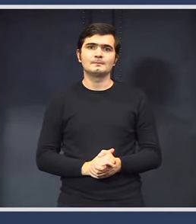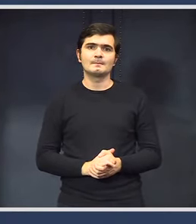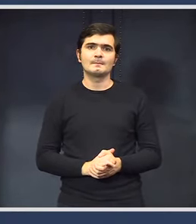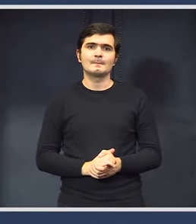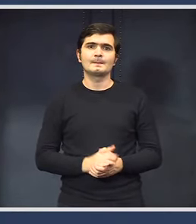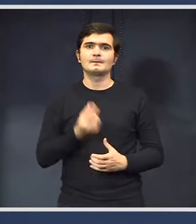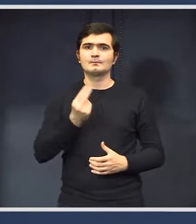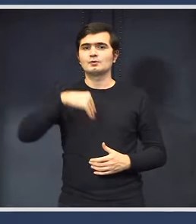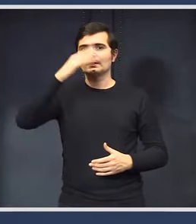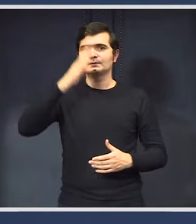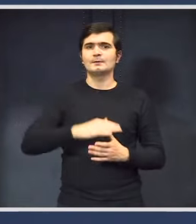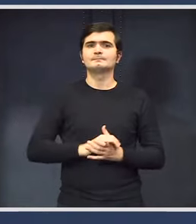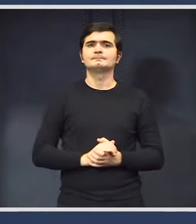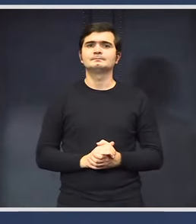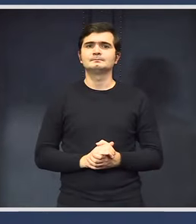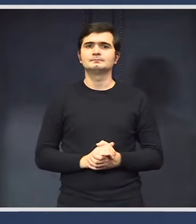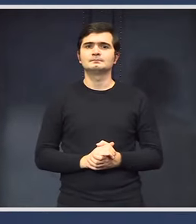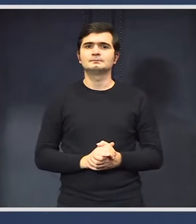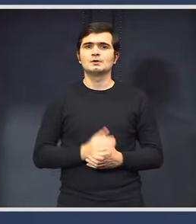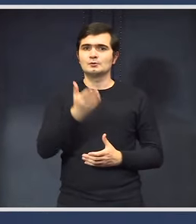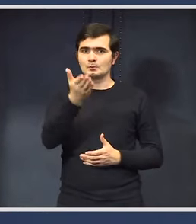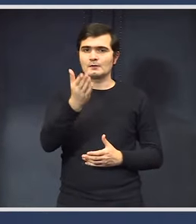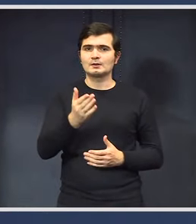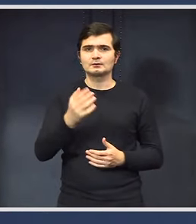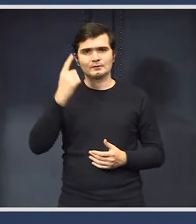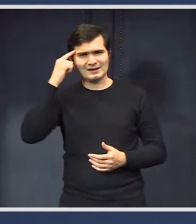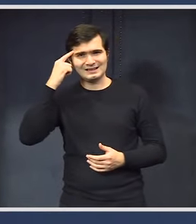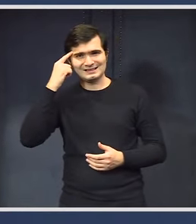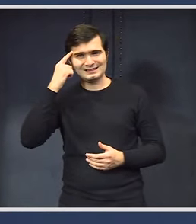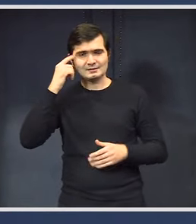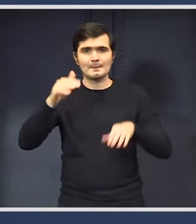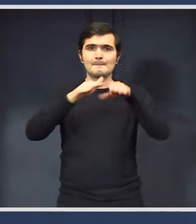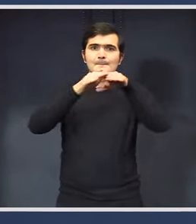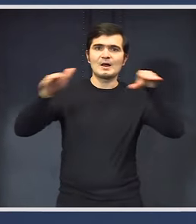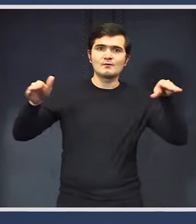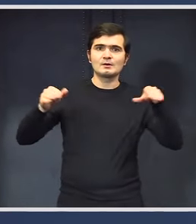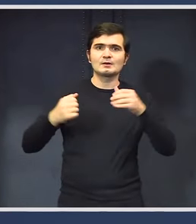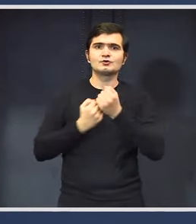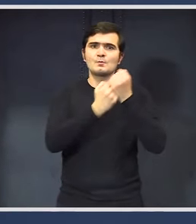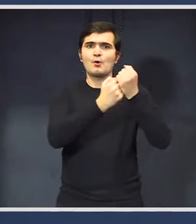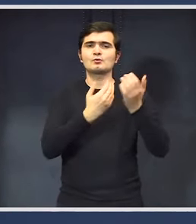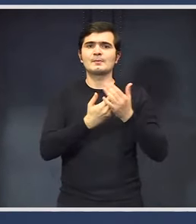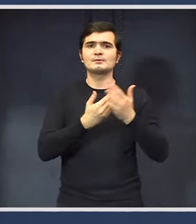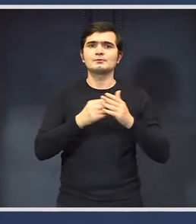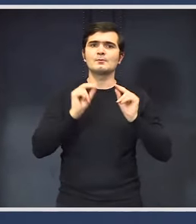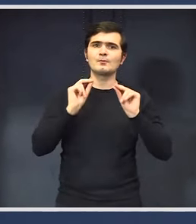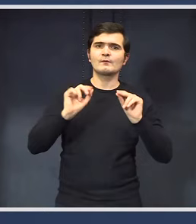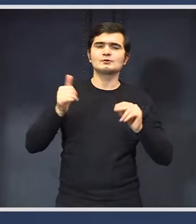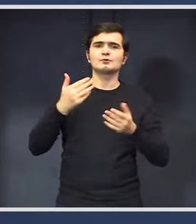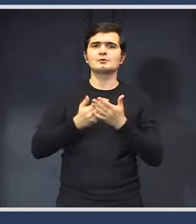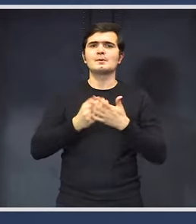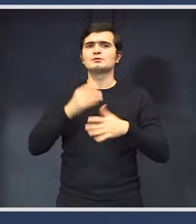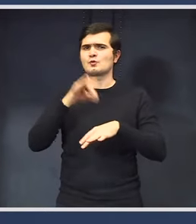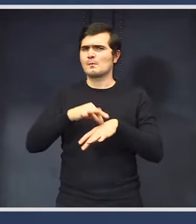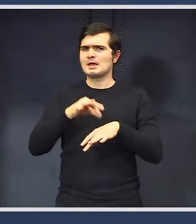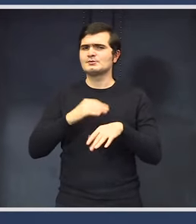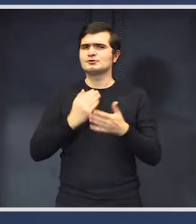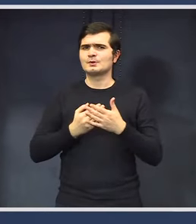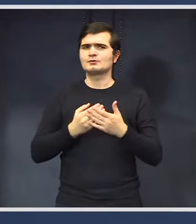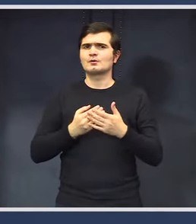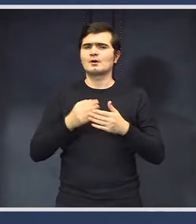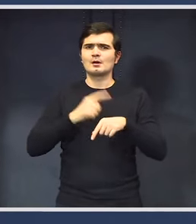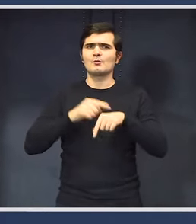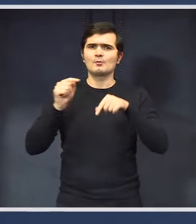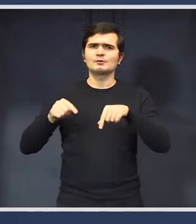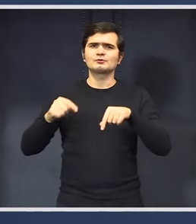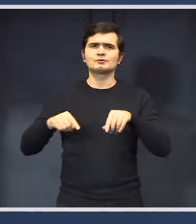Nicola de la Agenția de Presa Quick News. Ați încalcus plafonat și sporile medicilor și profesorilor, ținând cont că în acest moment sunt în stradă mai